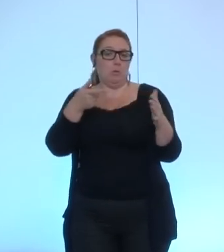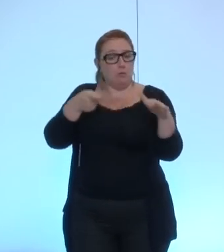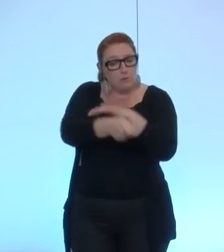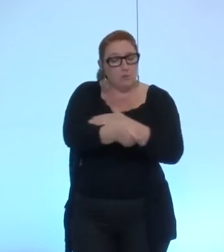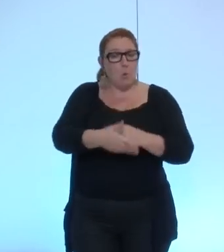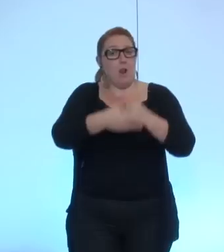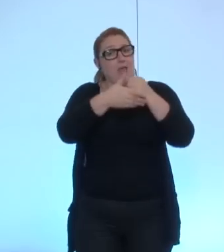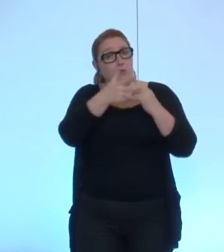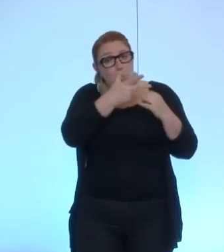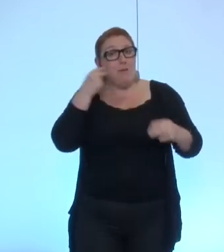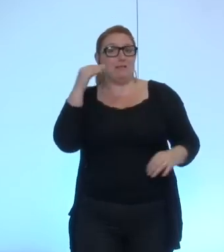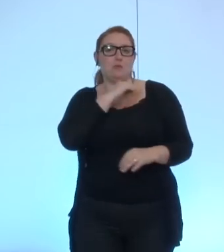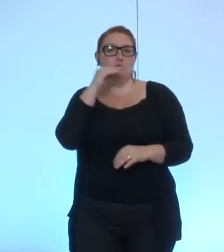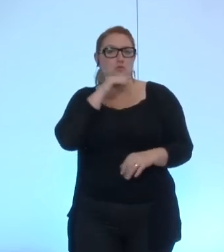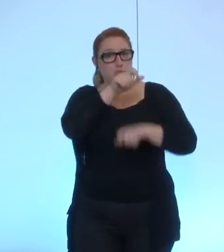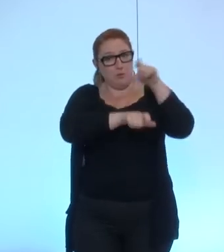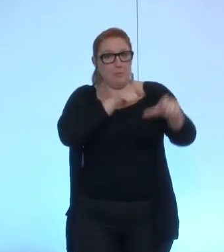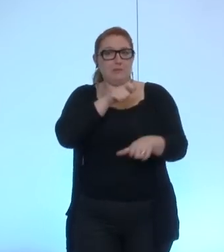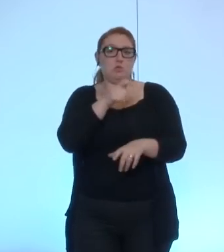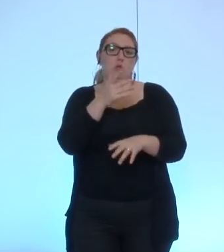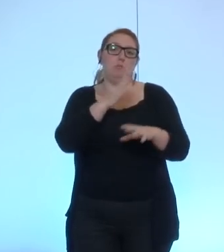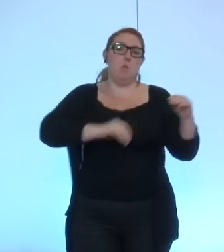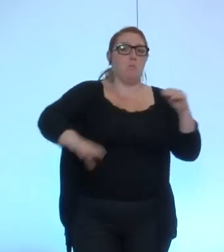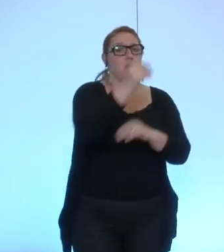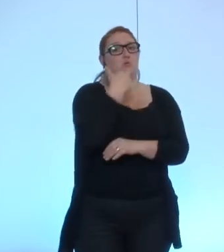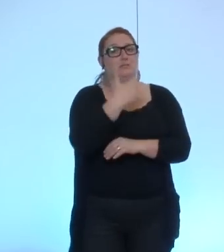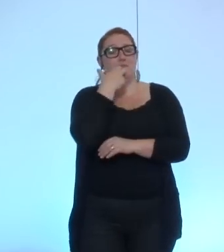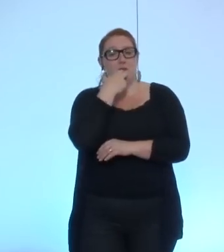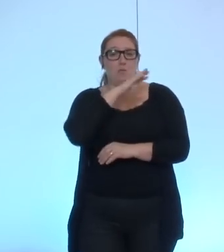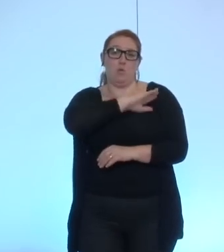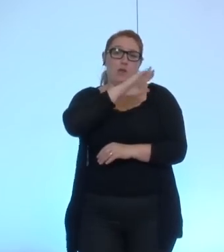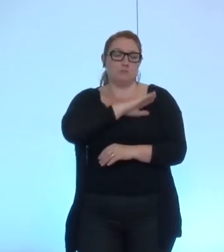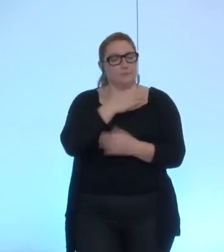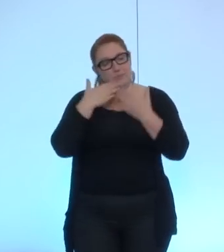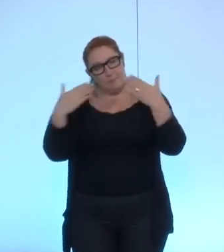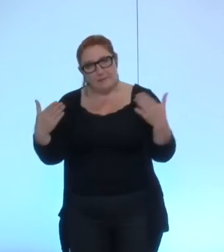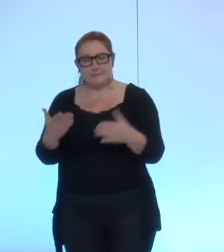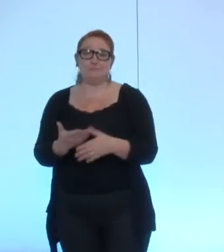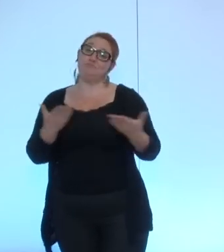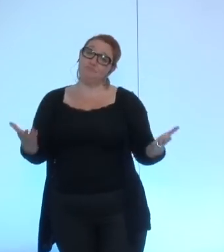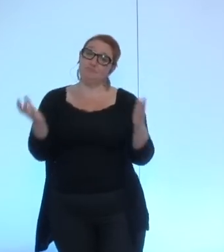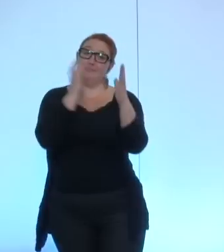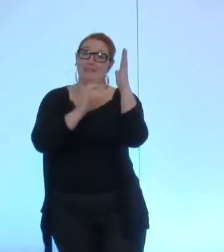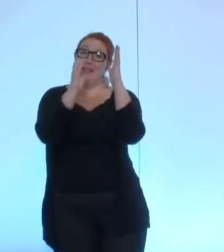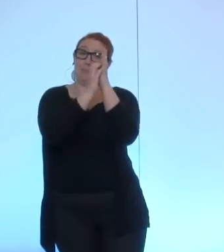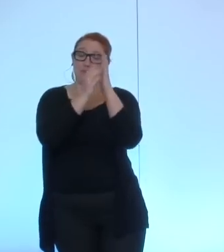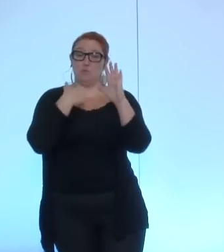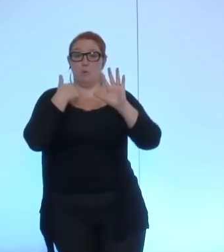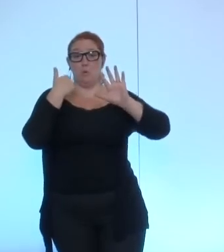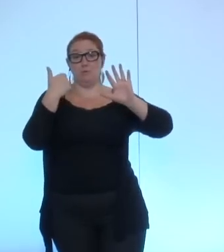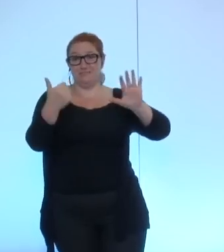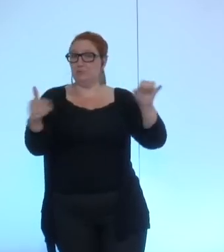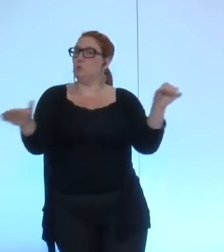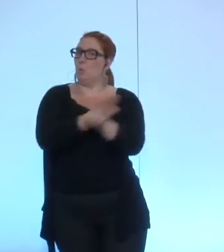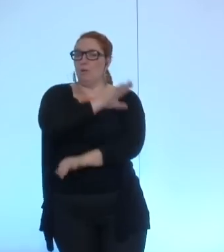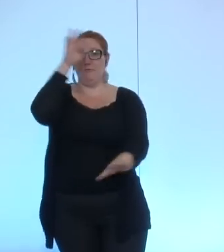civiles de la bande de Gaza je vous remercie et nous pouvons passer au vote de cette délibération entière